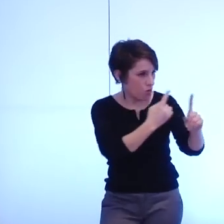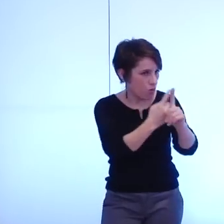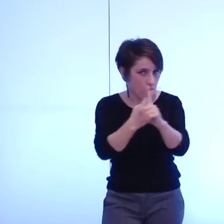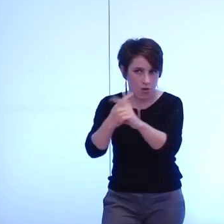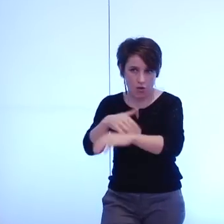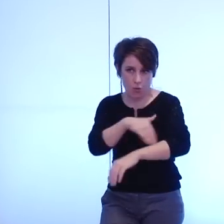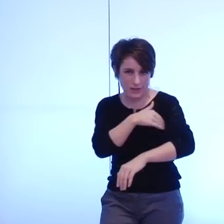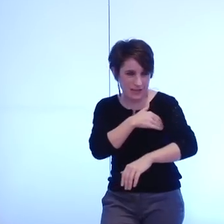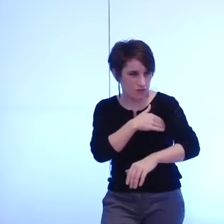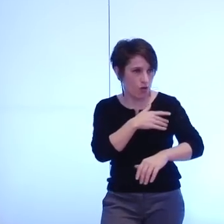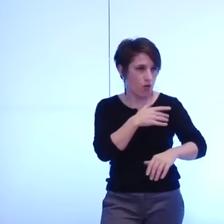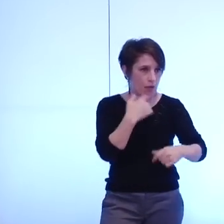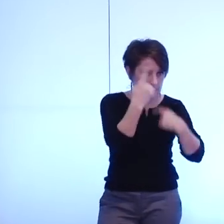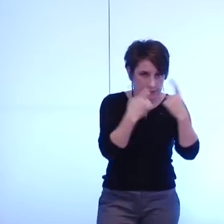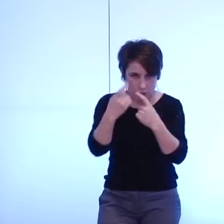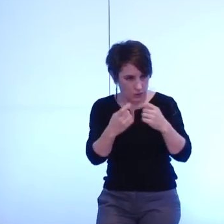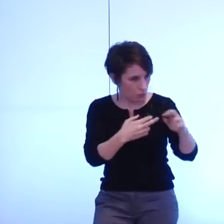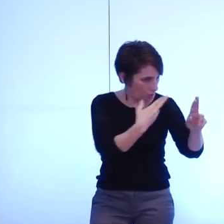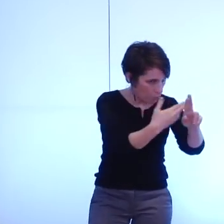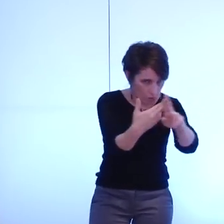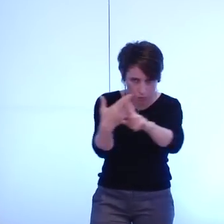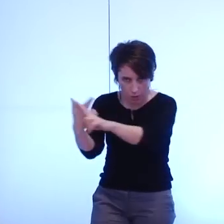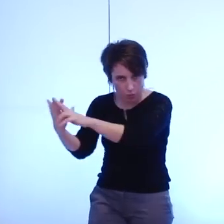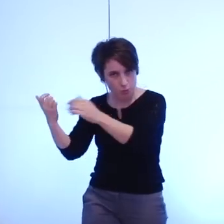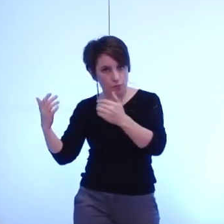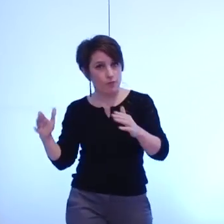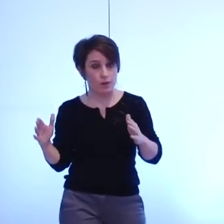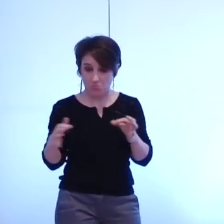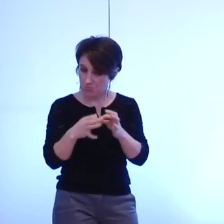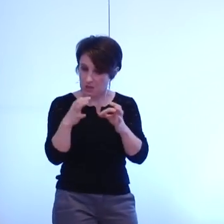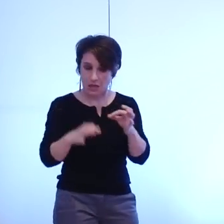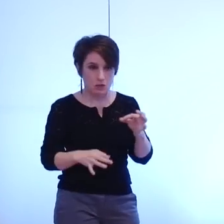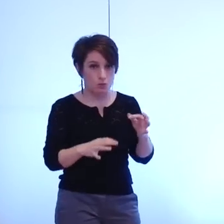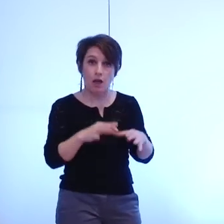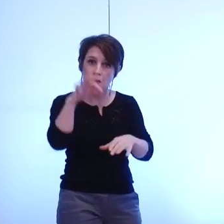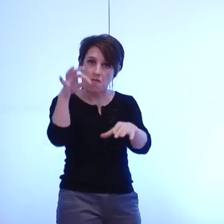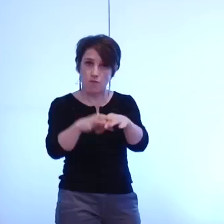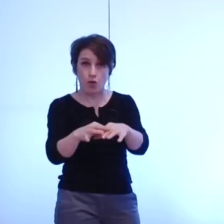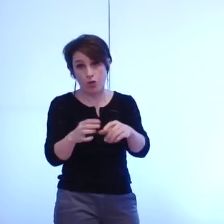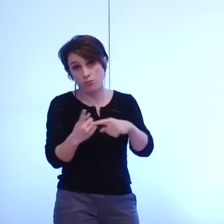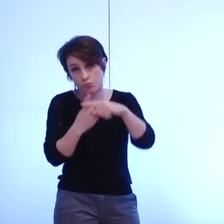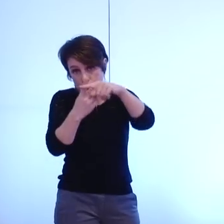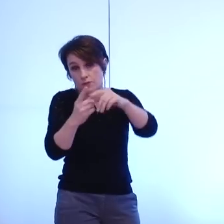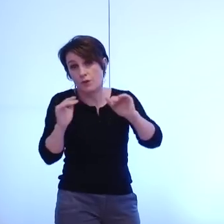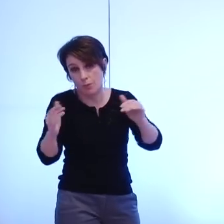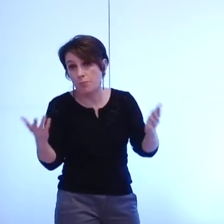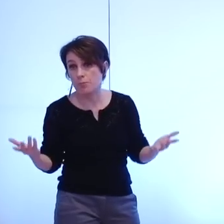agents pour essayer de répondre au maximum à leurs questions a permis effectivement d'aboutir à ce vote et donc nous nous rendrons